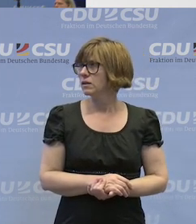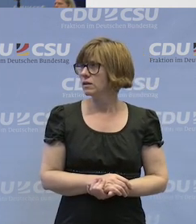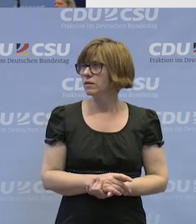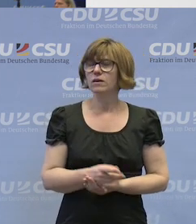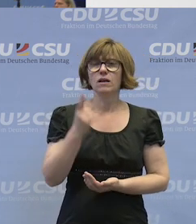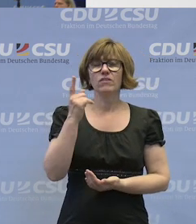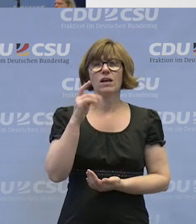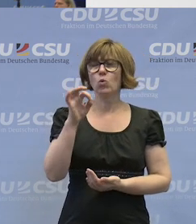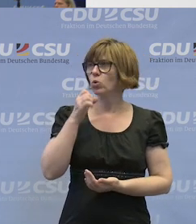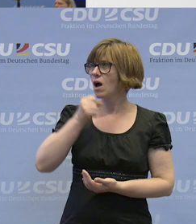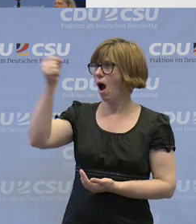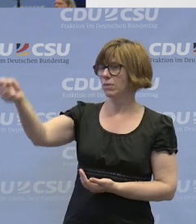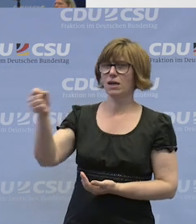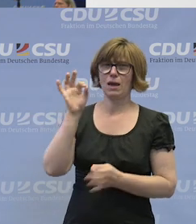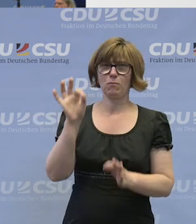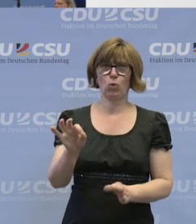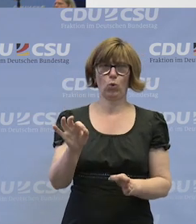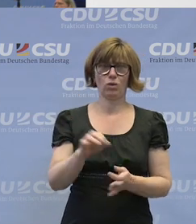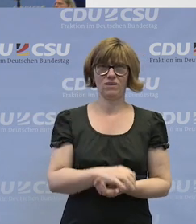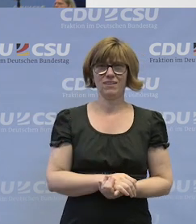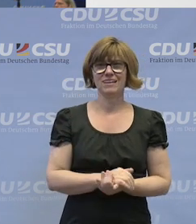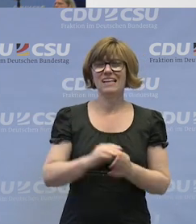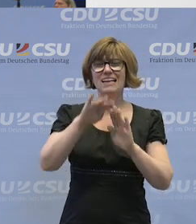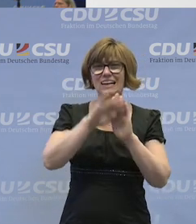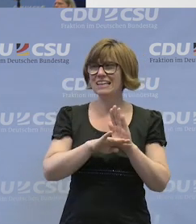Na gut, den Ball abgegeben. Das Gesetz